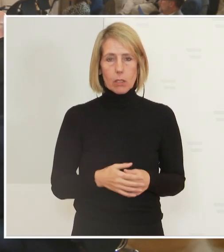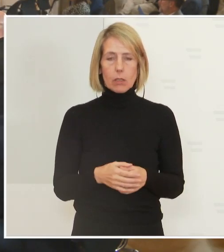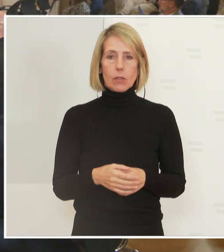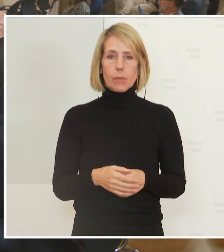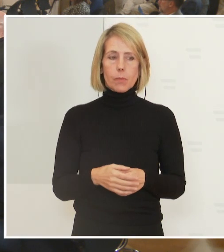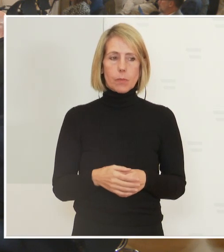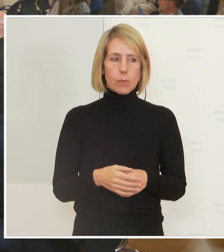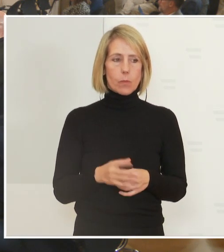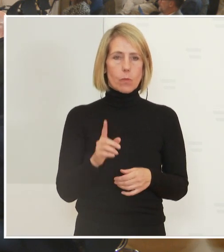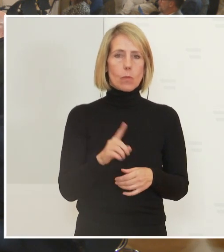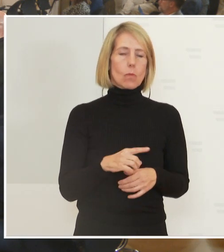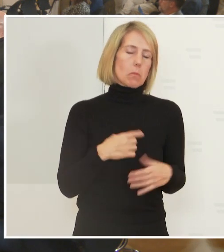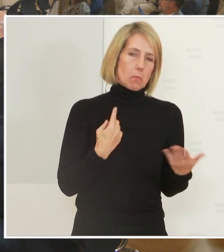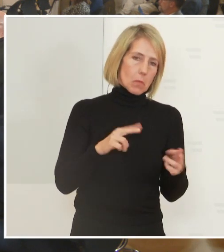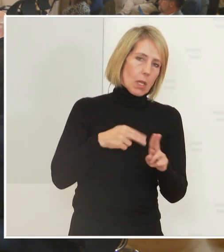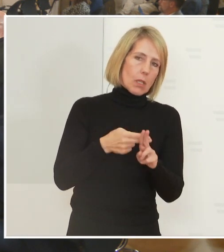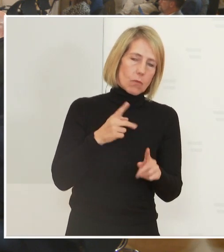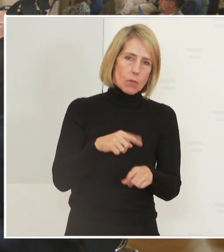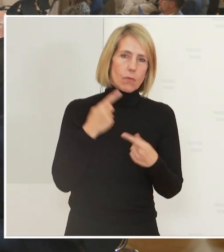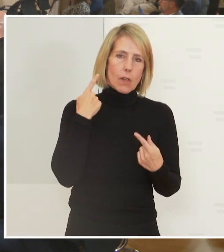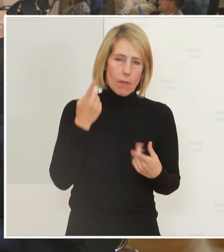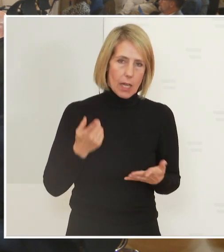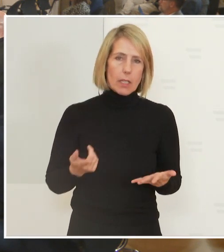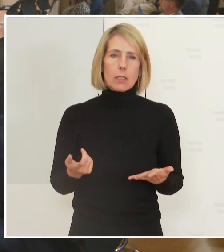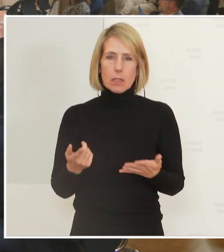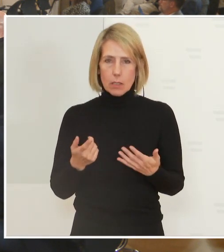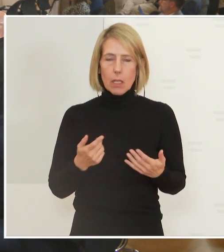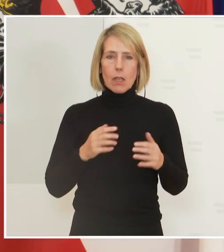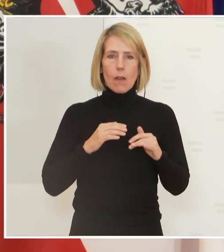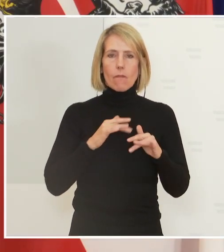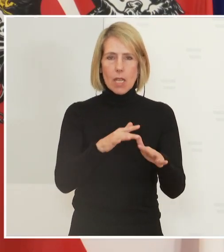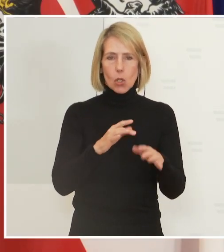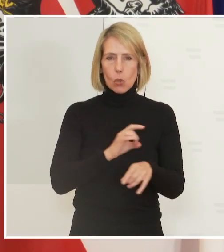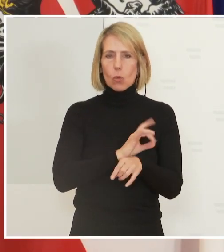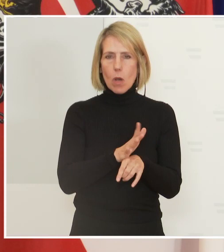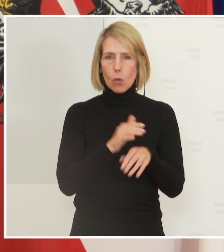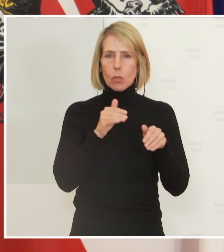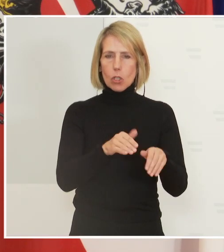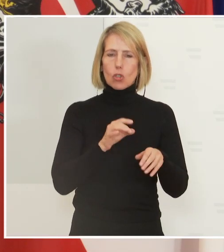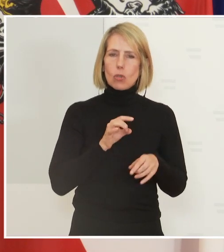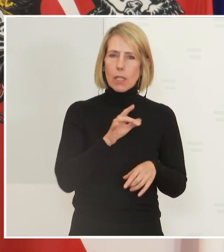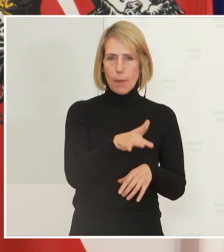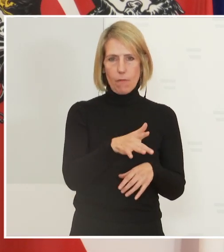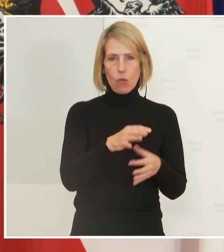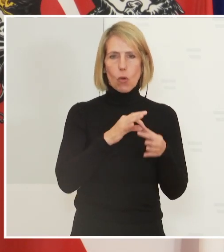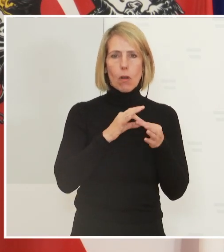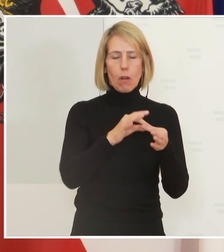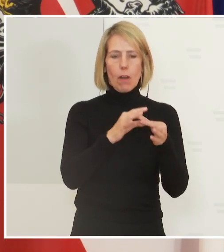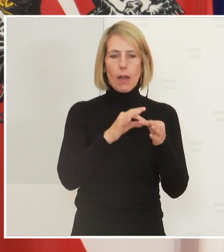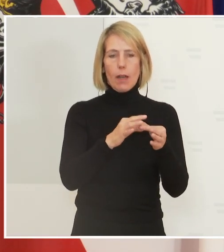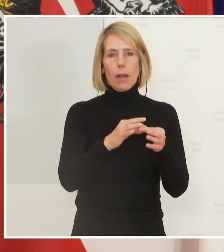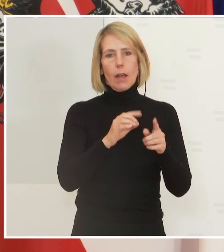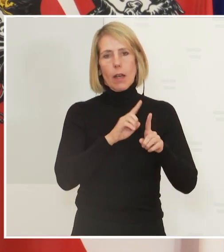Wir wissen, dass die Wirkung der Corona-Schutzimpfung und zwar von jedem Impfstoff nach